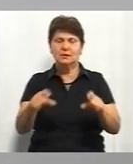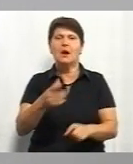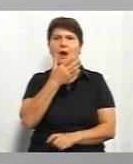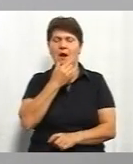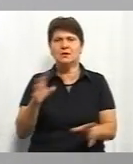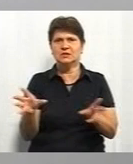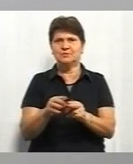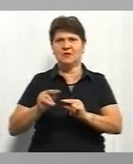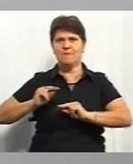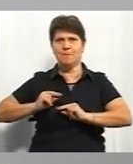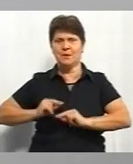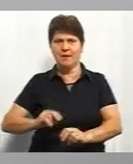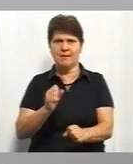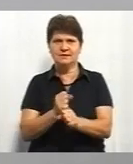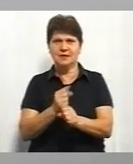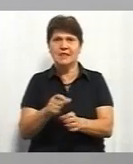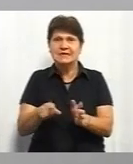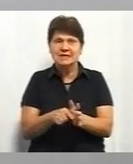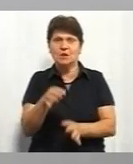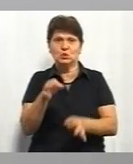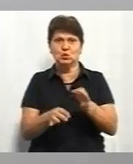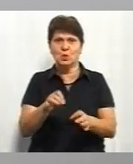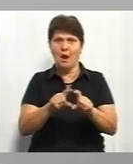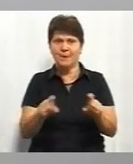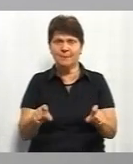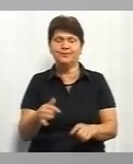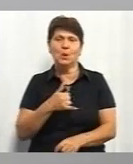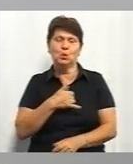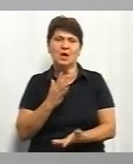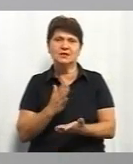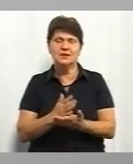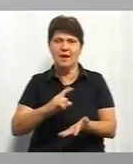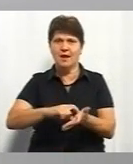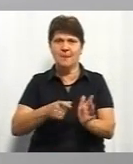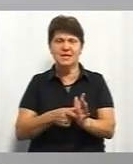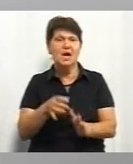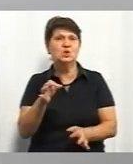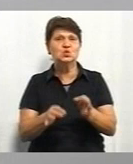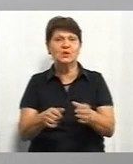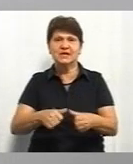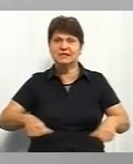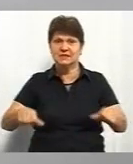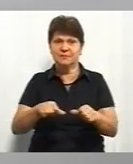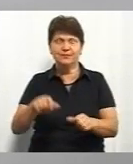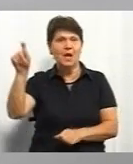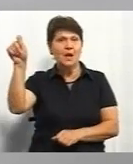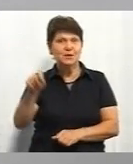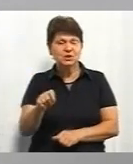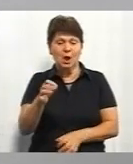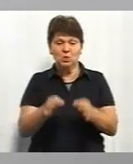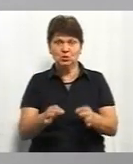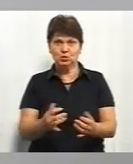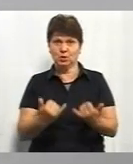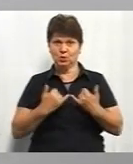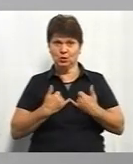співпраця з судами. Тобто у нас є кабінет судових засідань, приїжджають судді до нас,